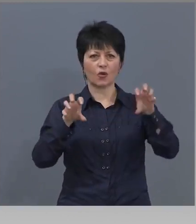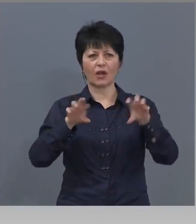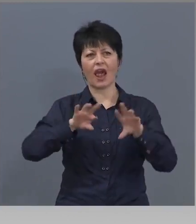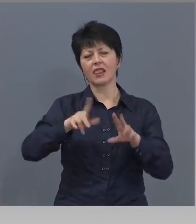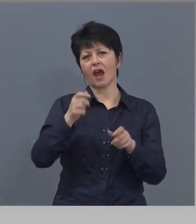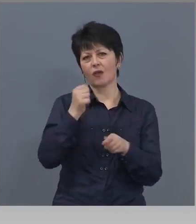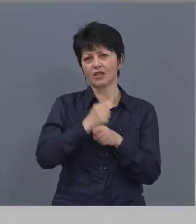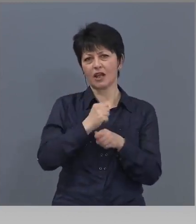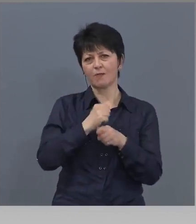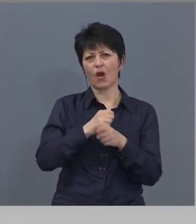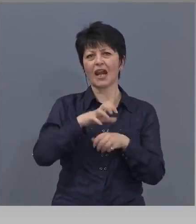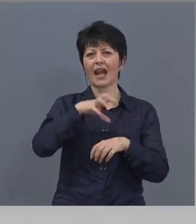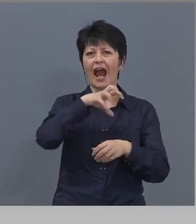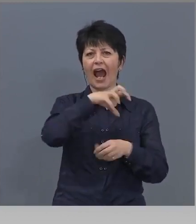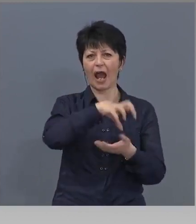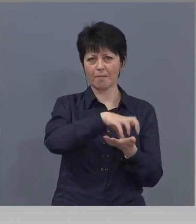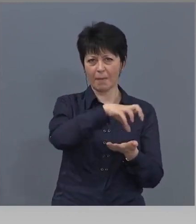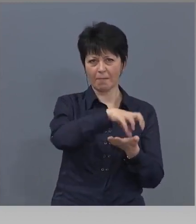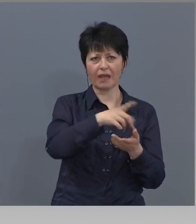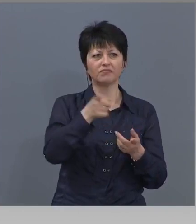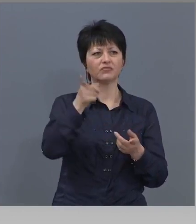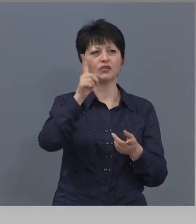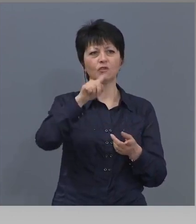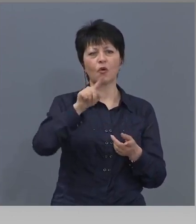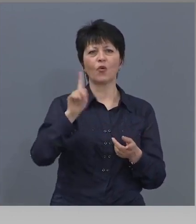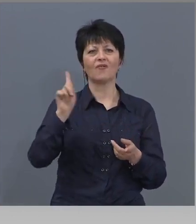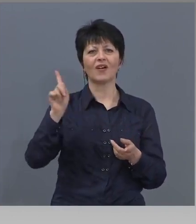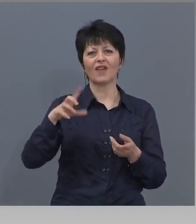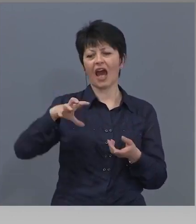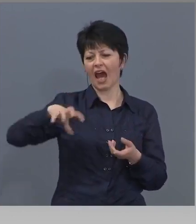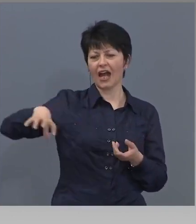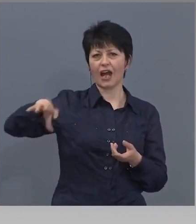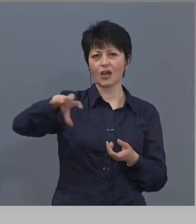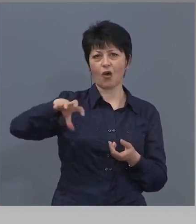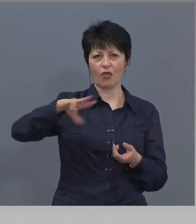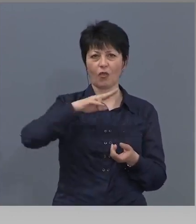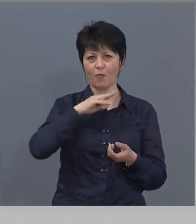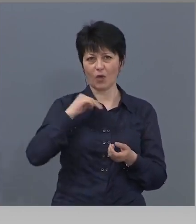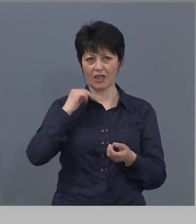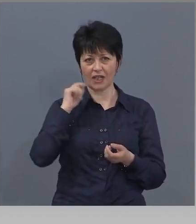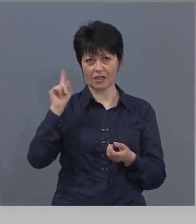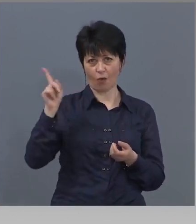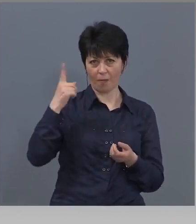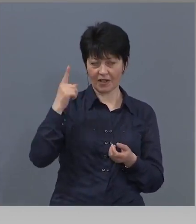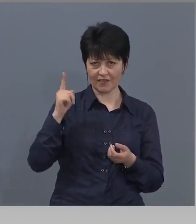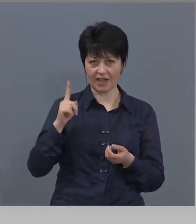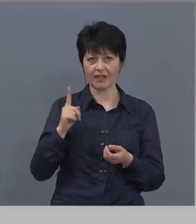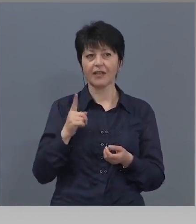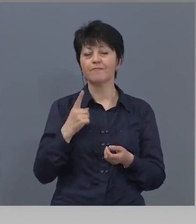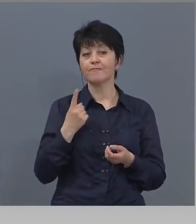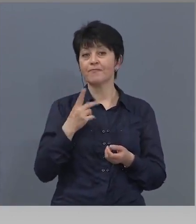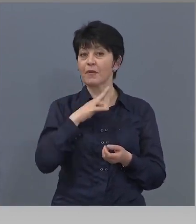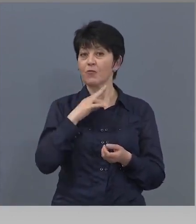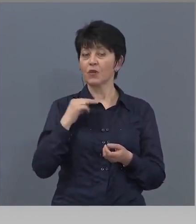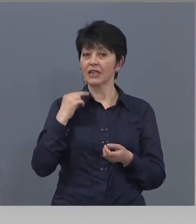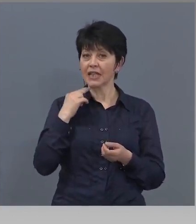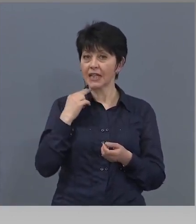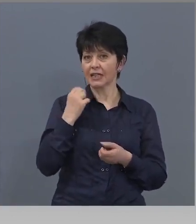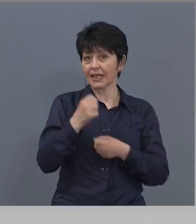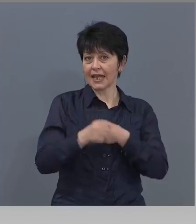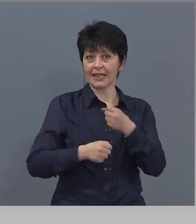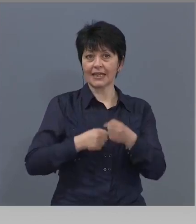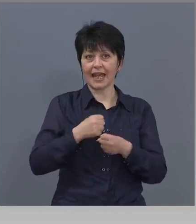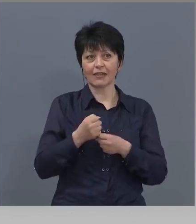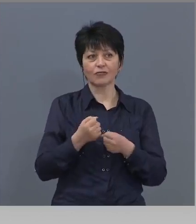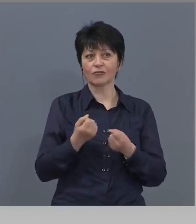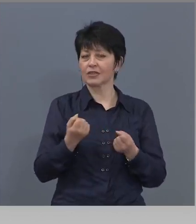КПП, някои са работили в районно, оперативни работници, но полицейската дейност е такава, че дали си на КПП,